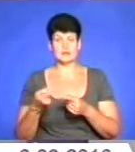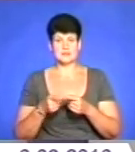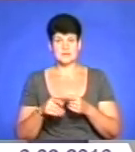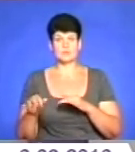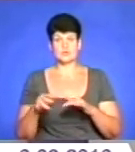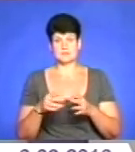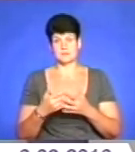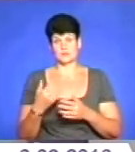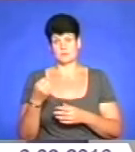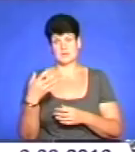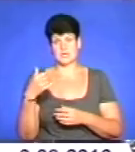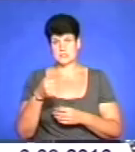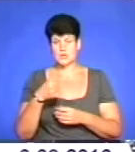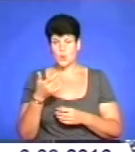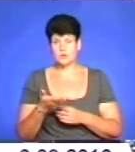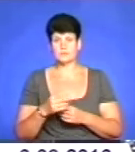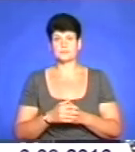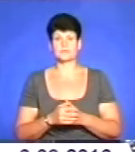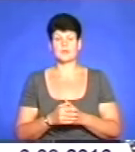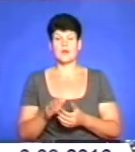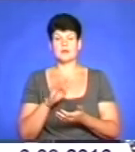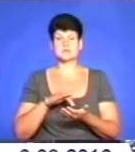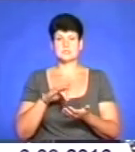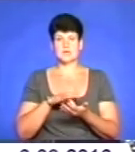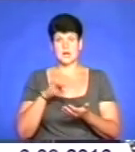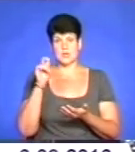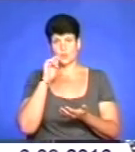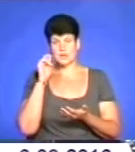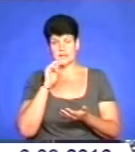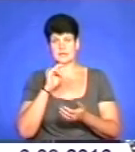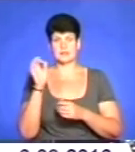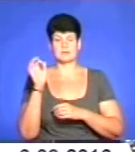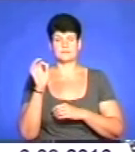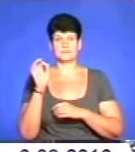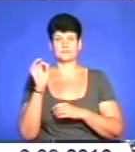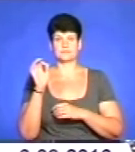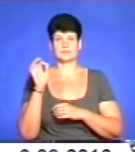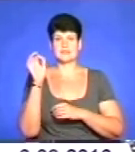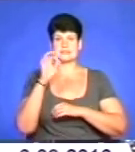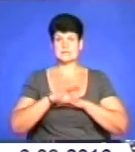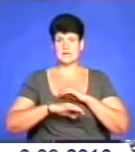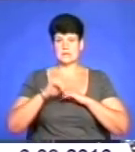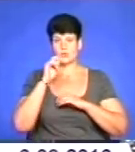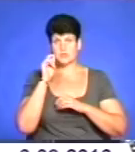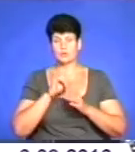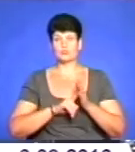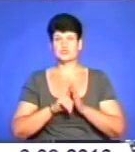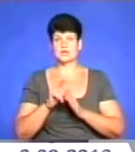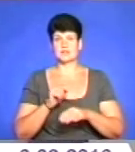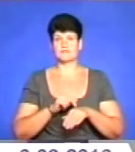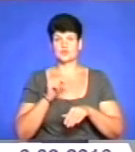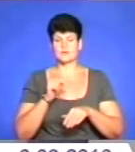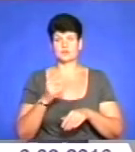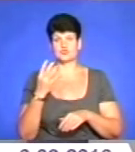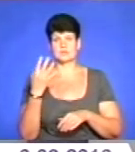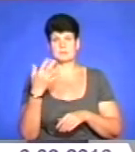15. А центральна Україна і західна Україна особливо почали відчувати цю проблему років 4